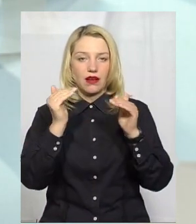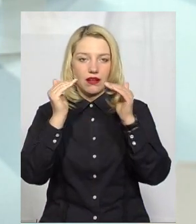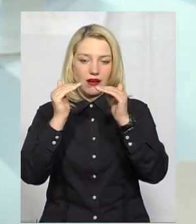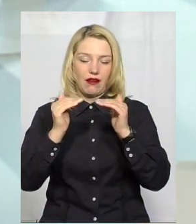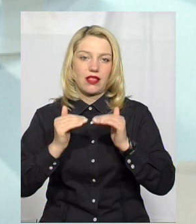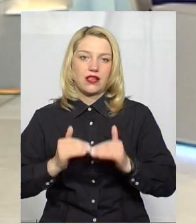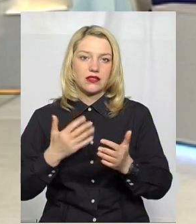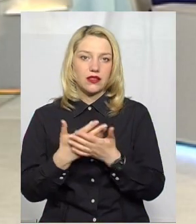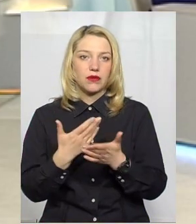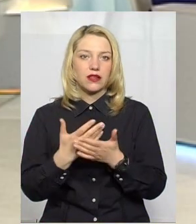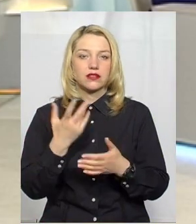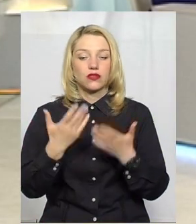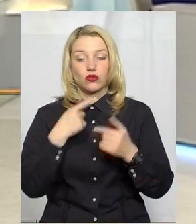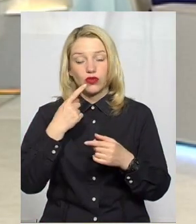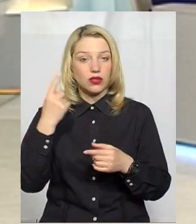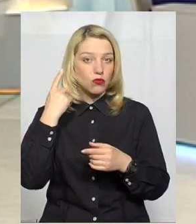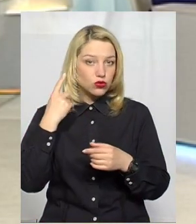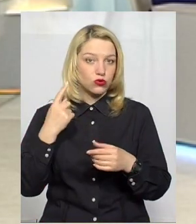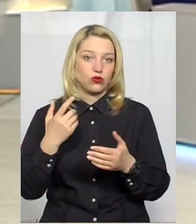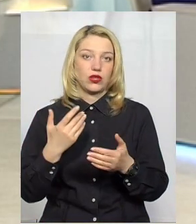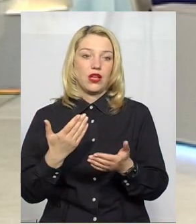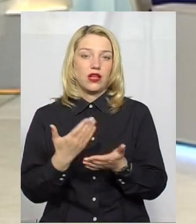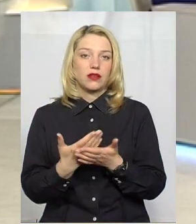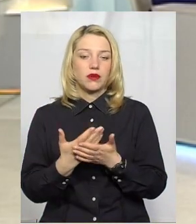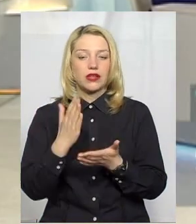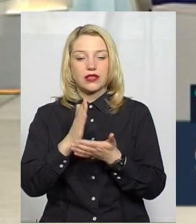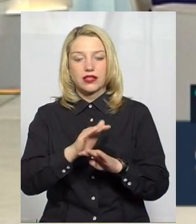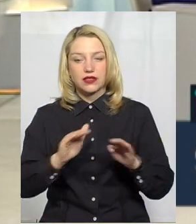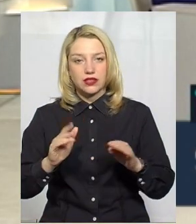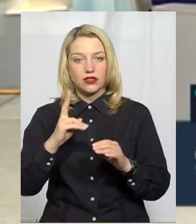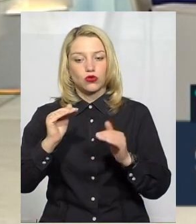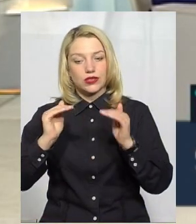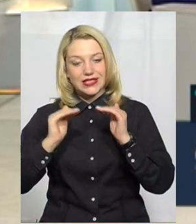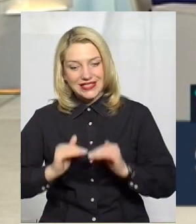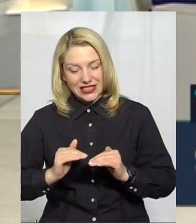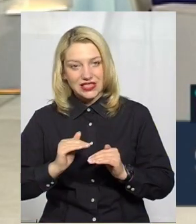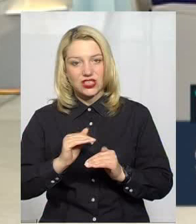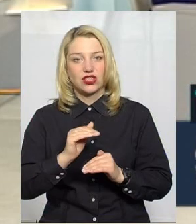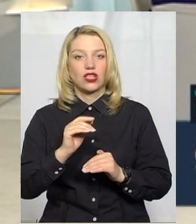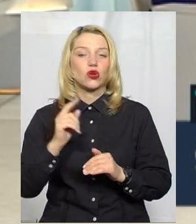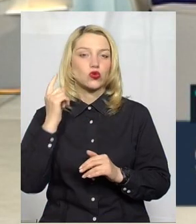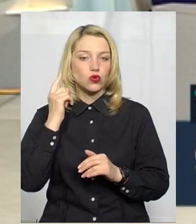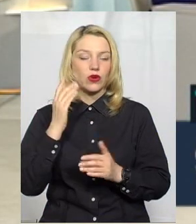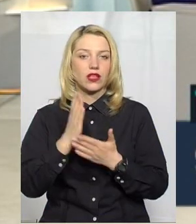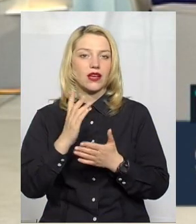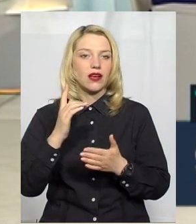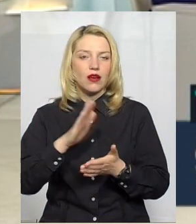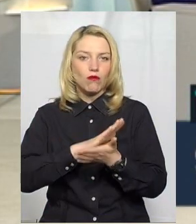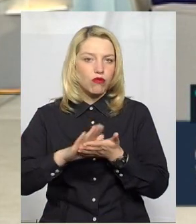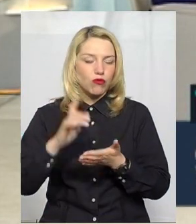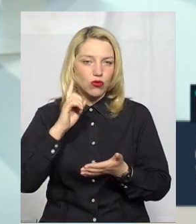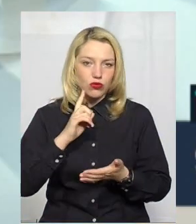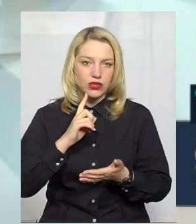Тобто, наприклад, якщо ми беремо порушення слуху, є діти зі зниженим слухом, є діти з глухотою,